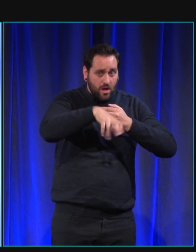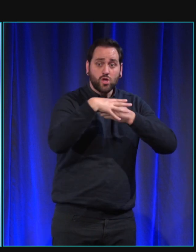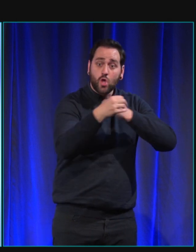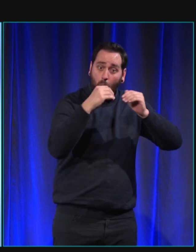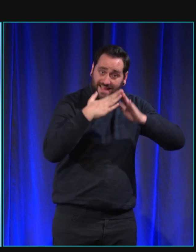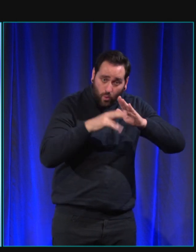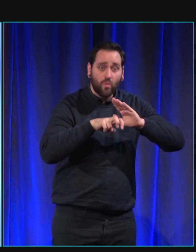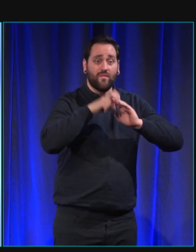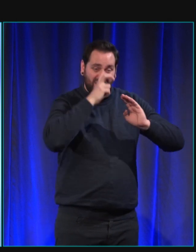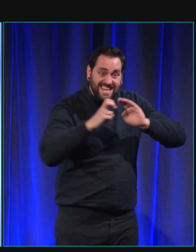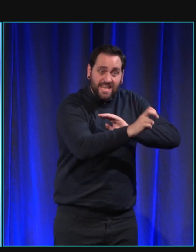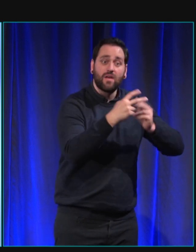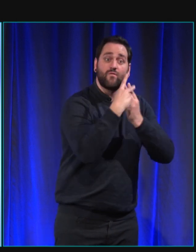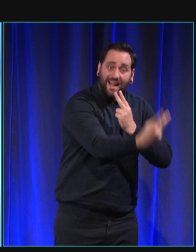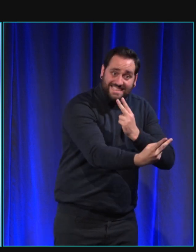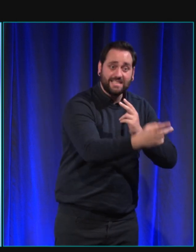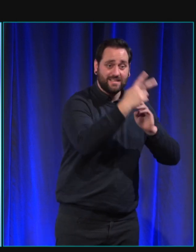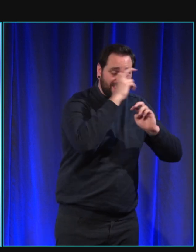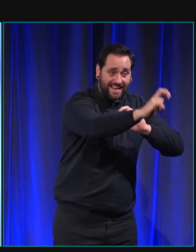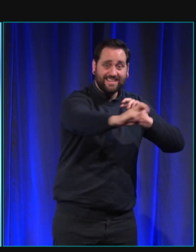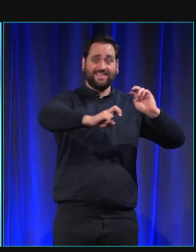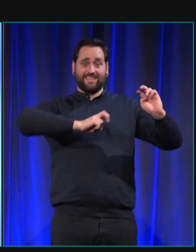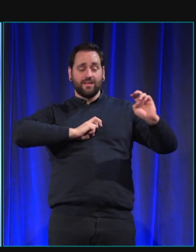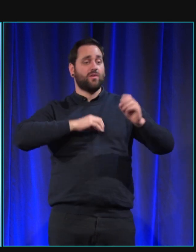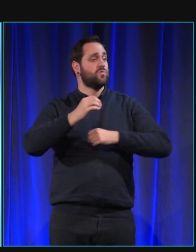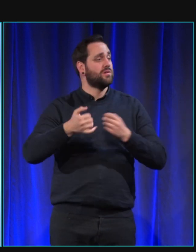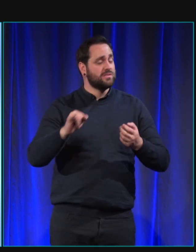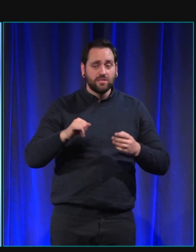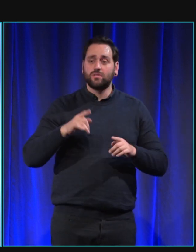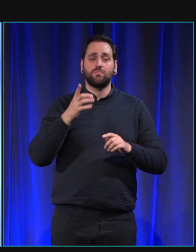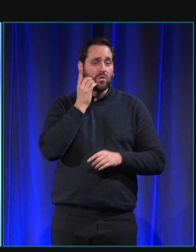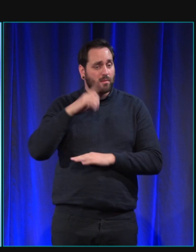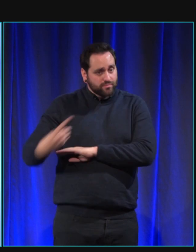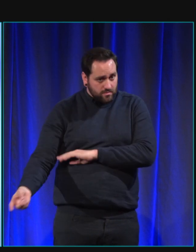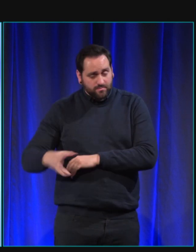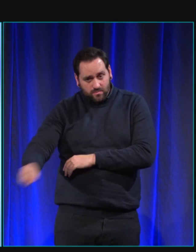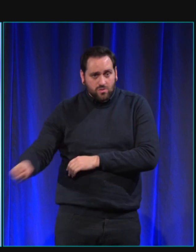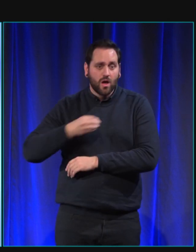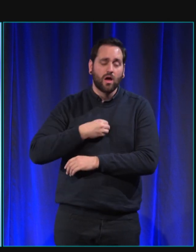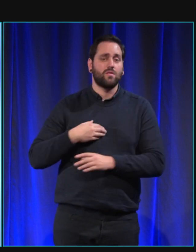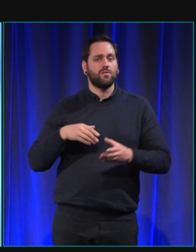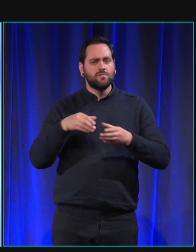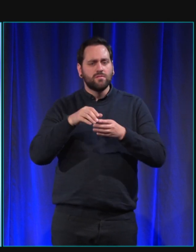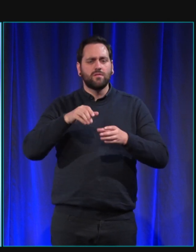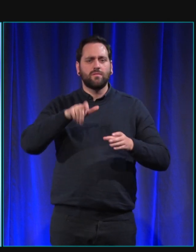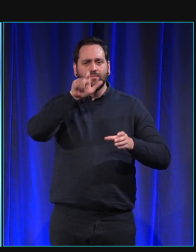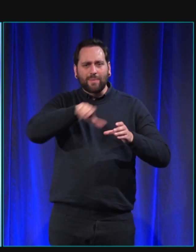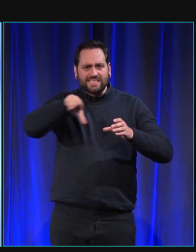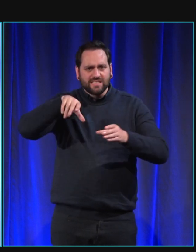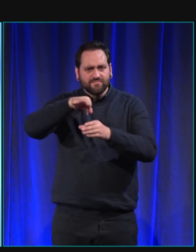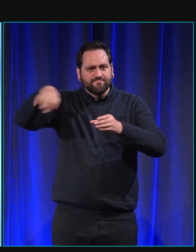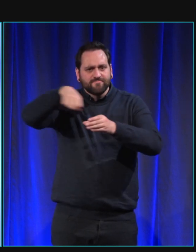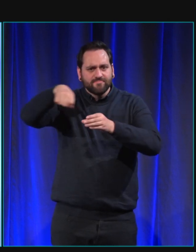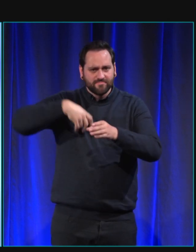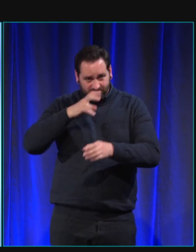salle de bain est capable de me ramener mon téléphone ma pochette de médicaments elle est capable d'aboyer d'elle-même elle est